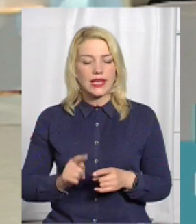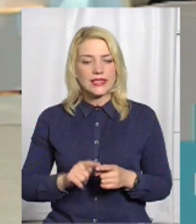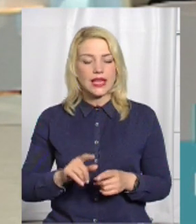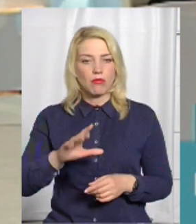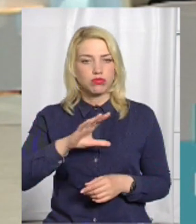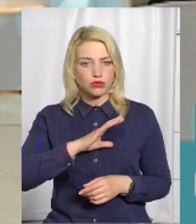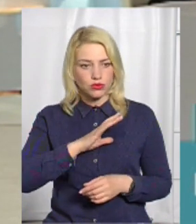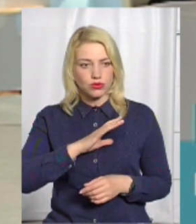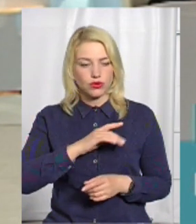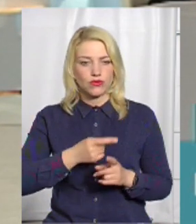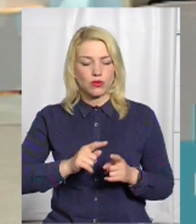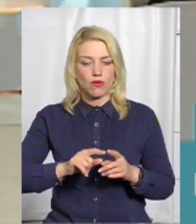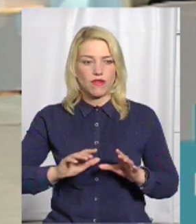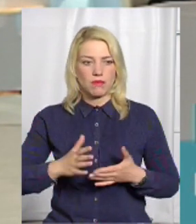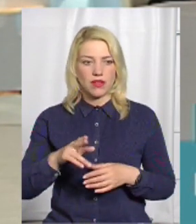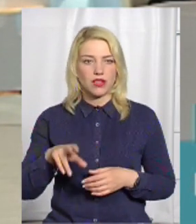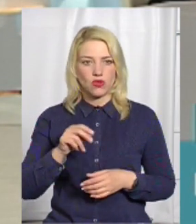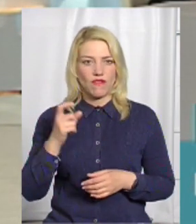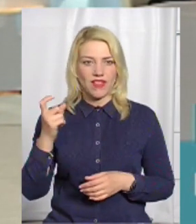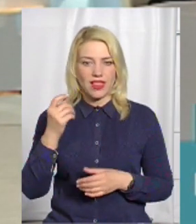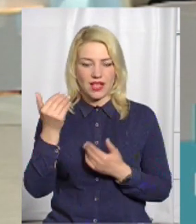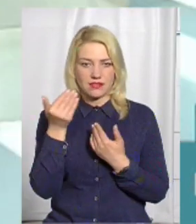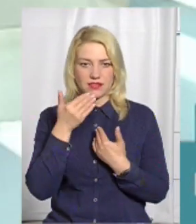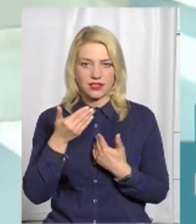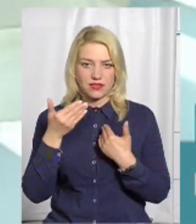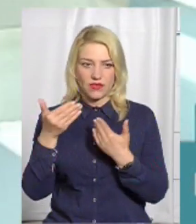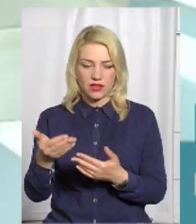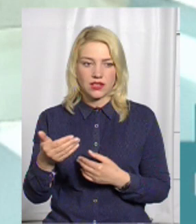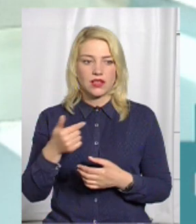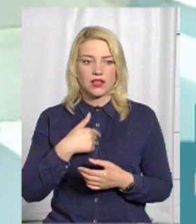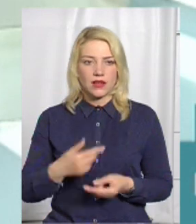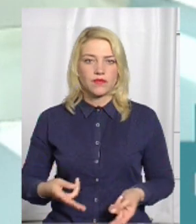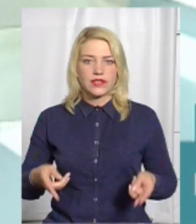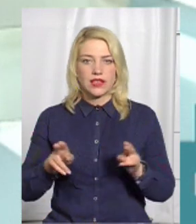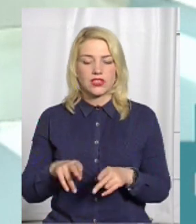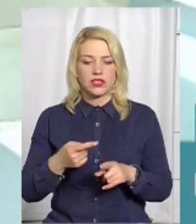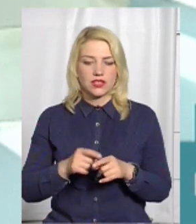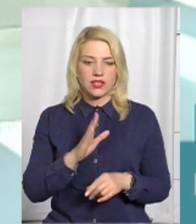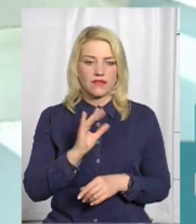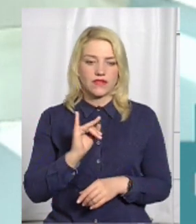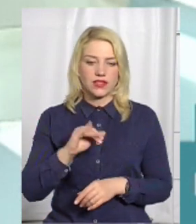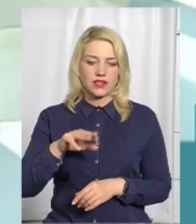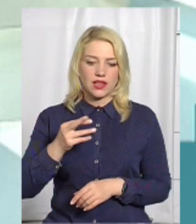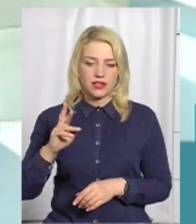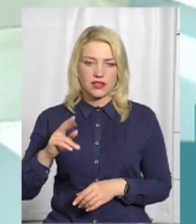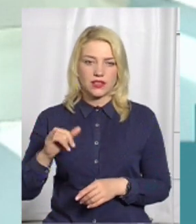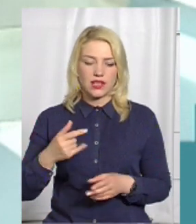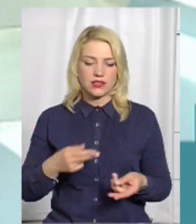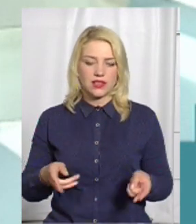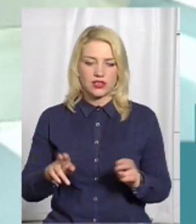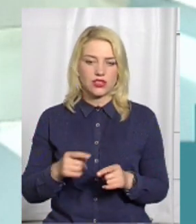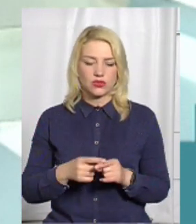в принципі, в даному випадку до власника. Так, звернення. Я залишила цей витяг, і я залишила так само